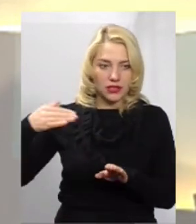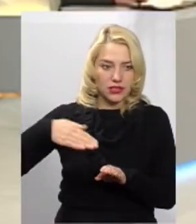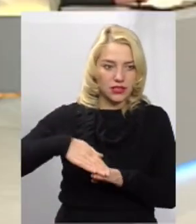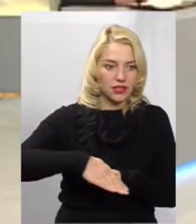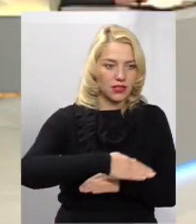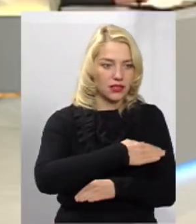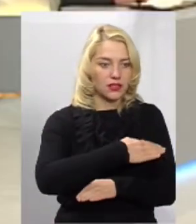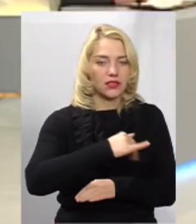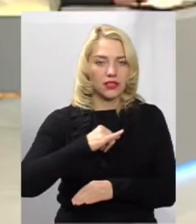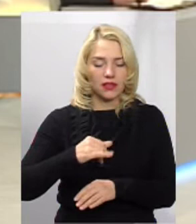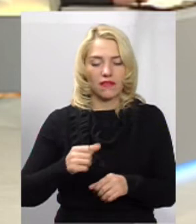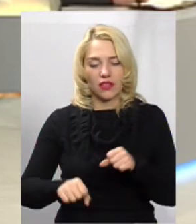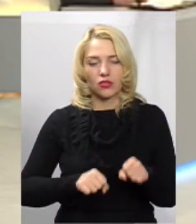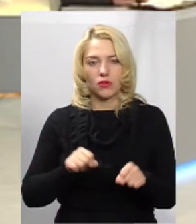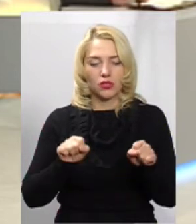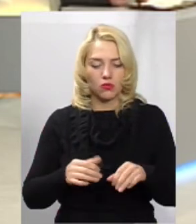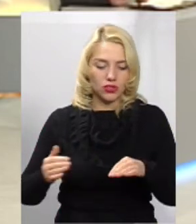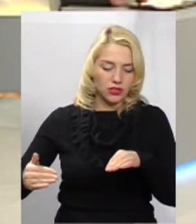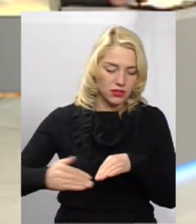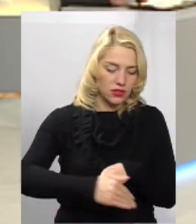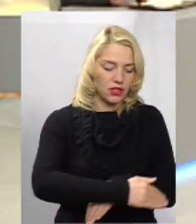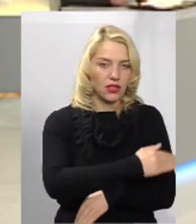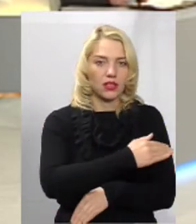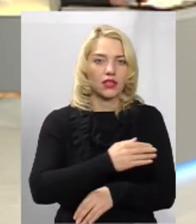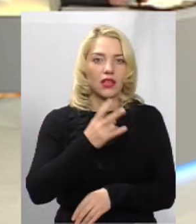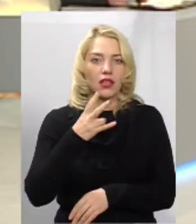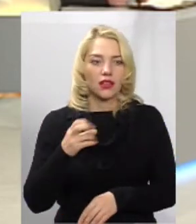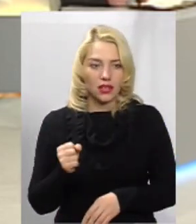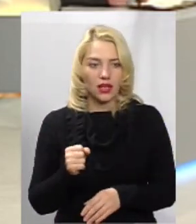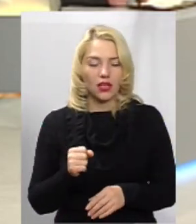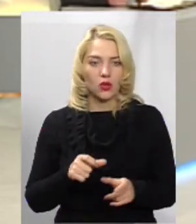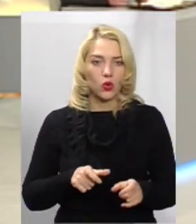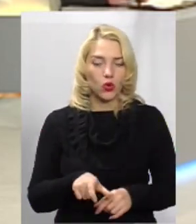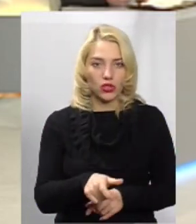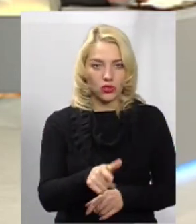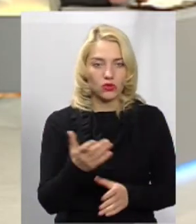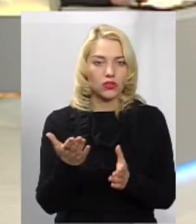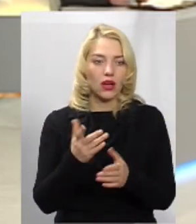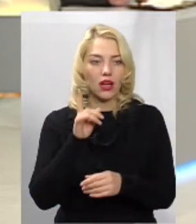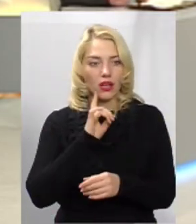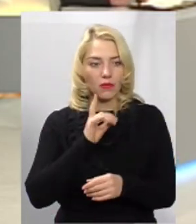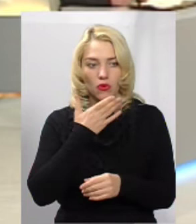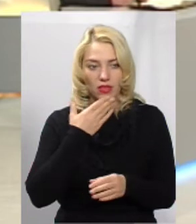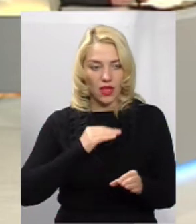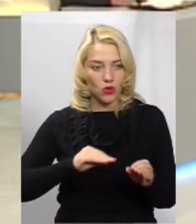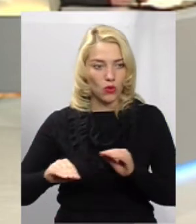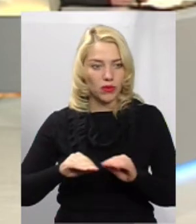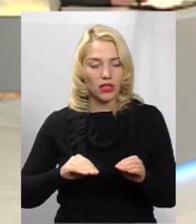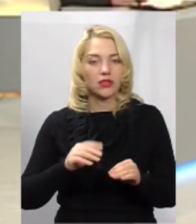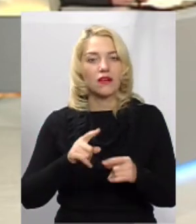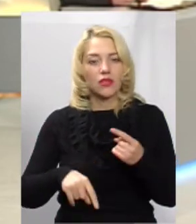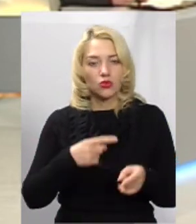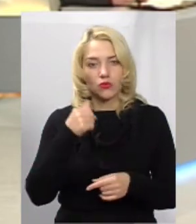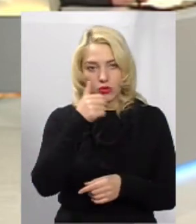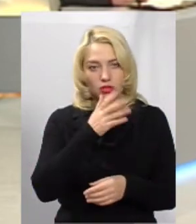і велосипедист собі може спокійно з'їхати на доріжку, яка поки що не дообладнана, але в наступному році